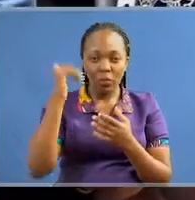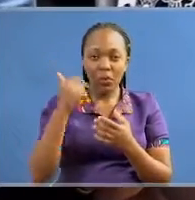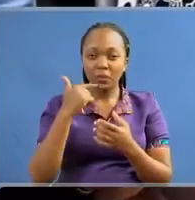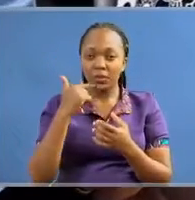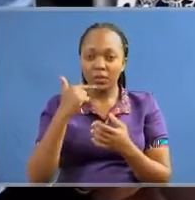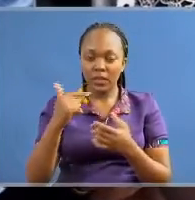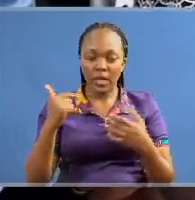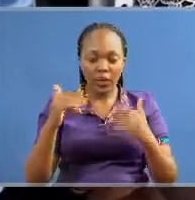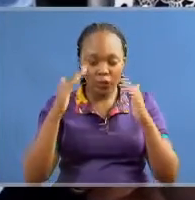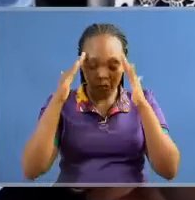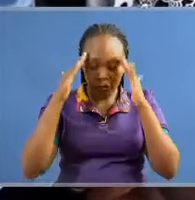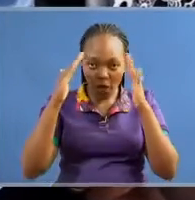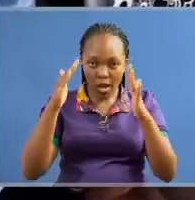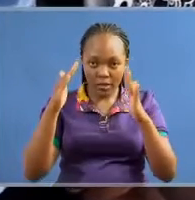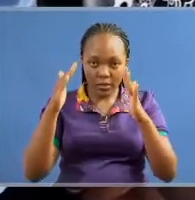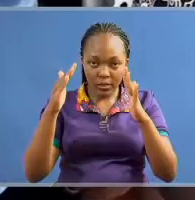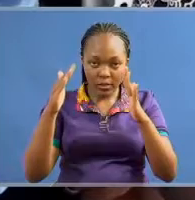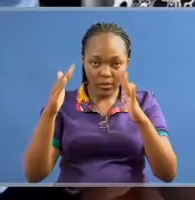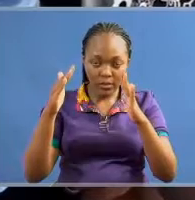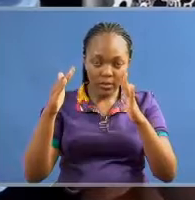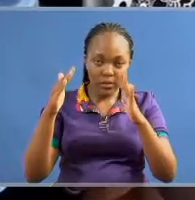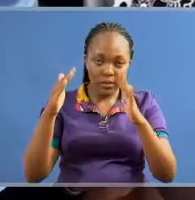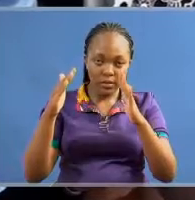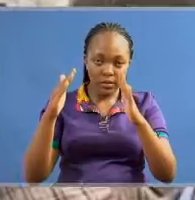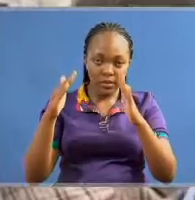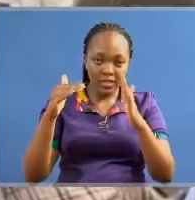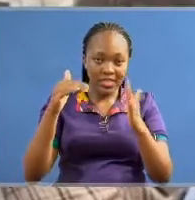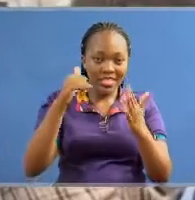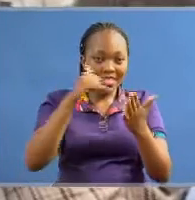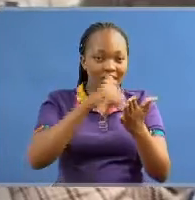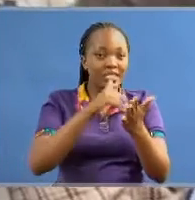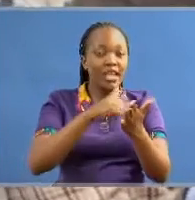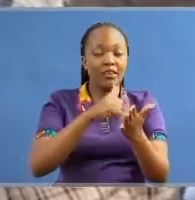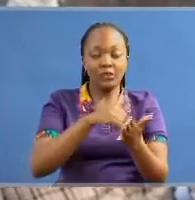a special focus in terms of these interventions.